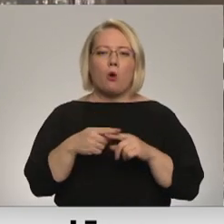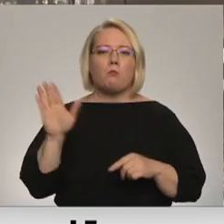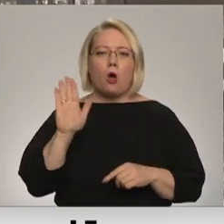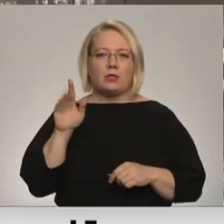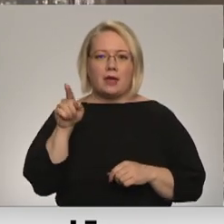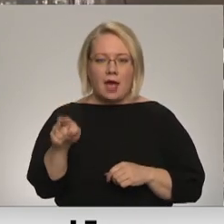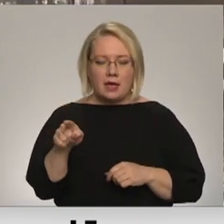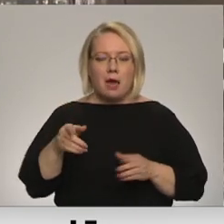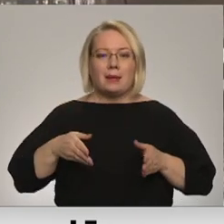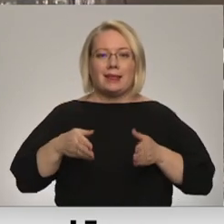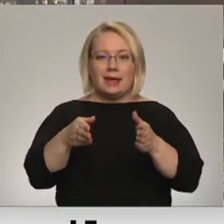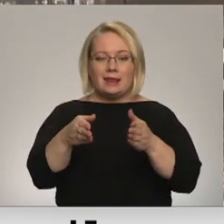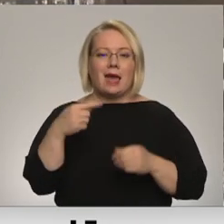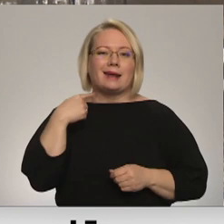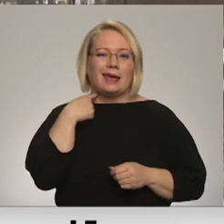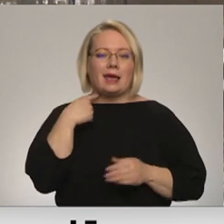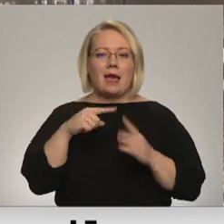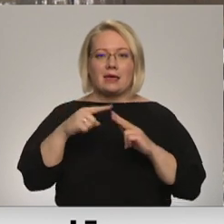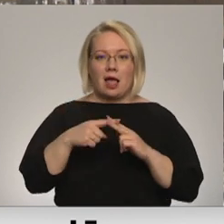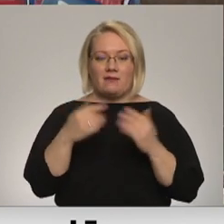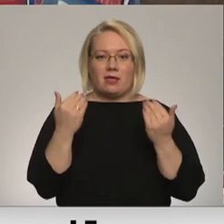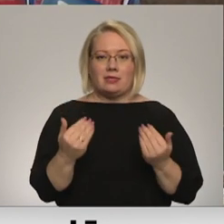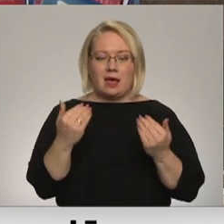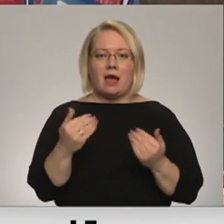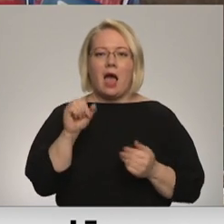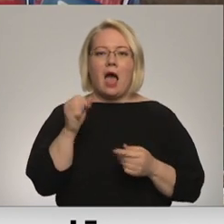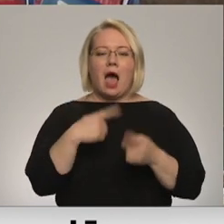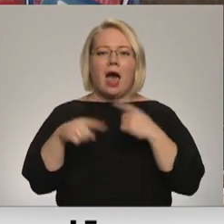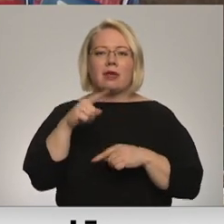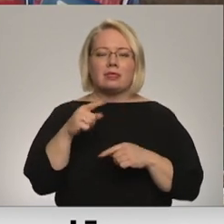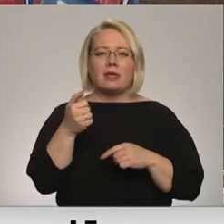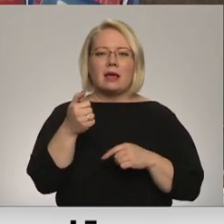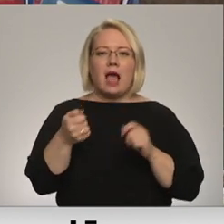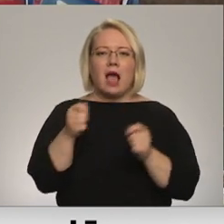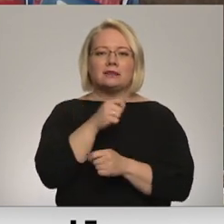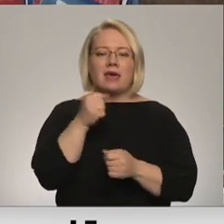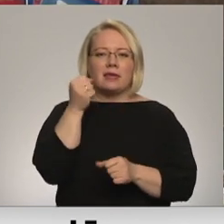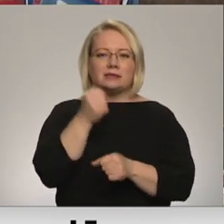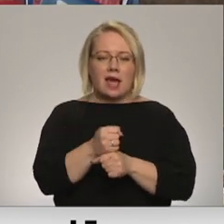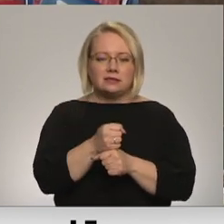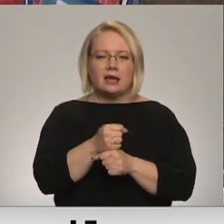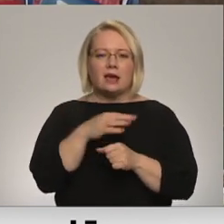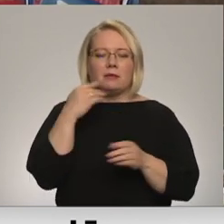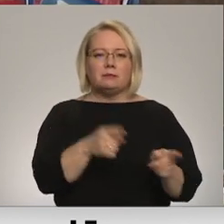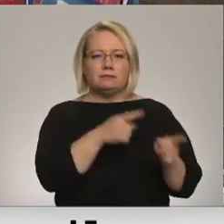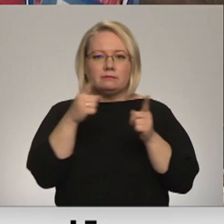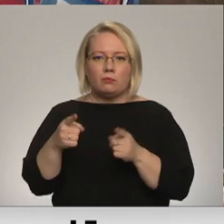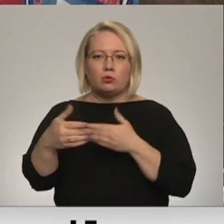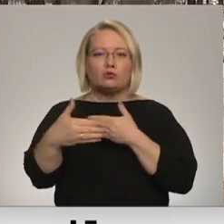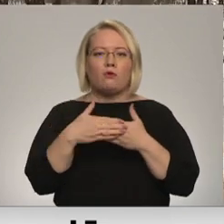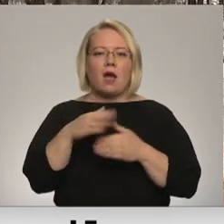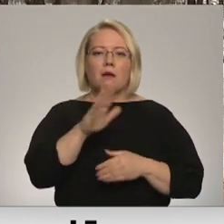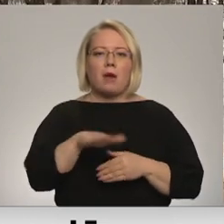Savukārt līnijā Rīga – Jālgava pašreizējā atgāzenes stācija tiks pārvietota un turpmāk atradīsies pie bērnu slimnīcas.